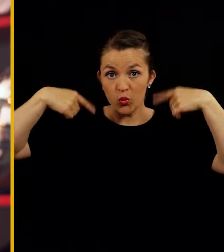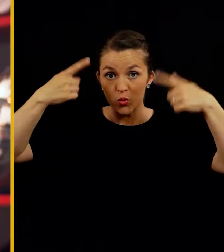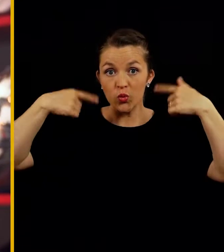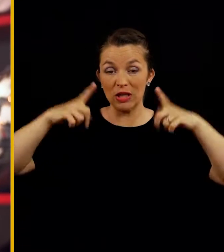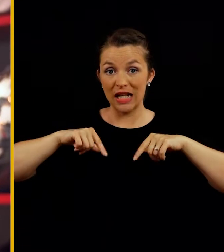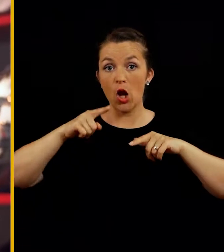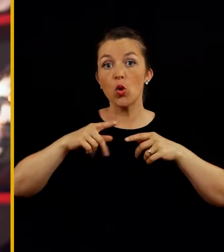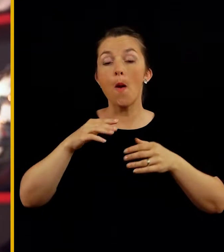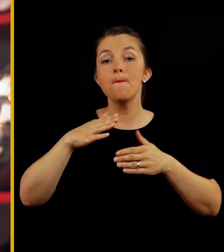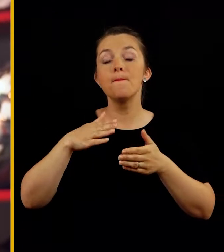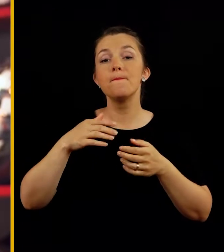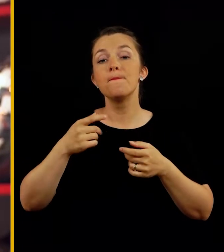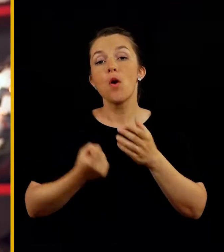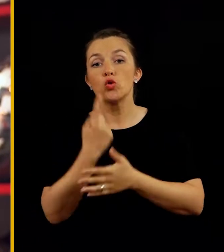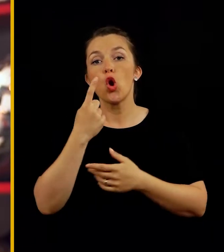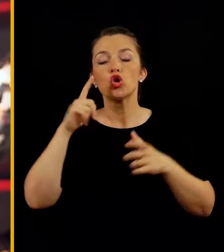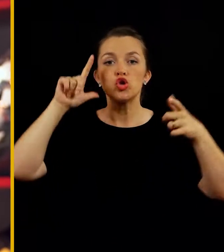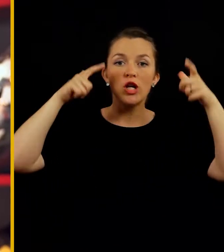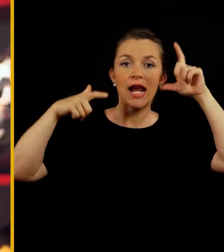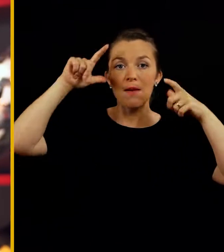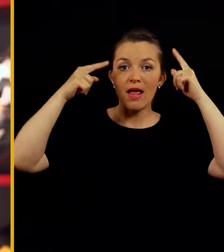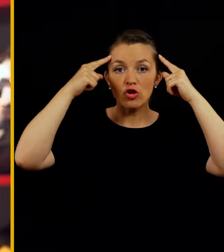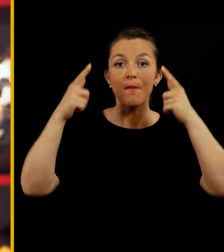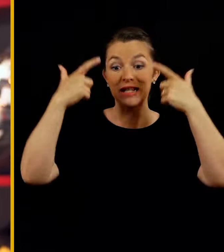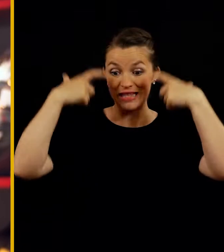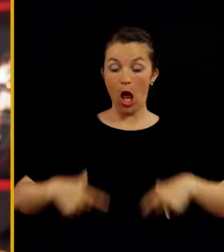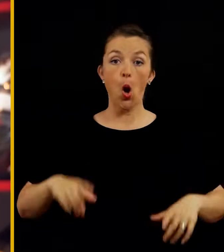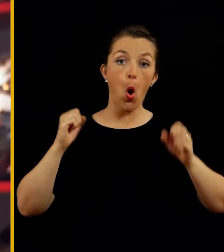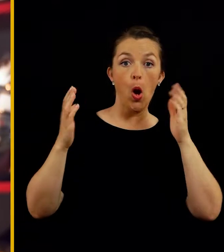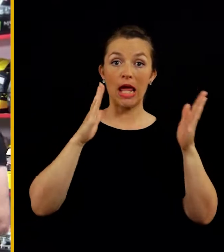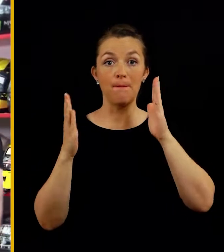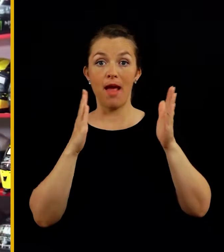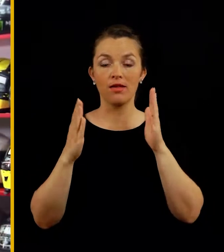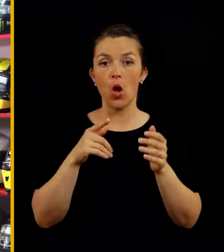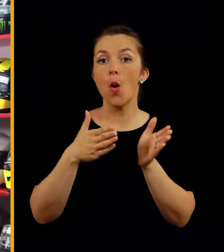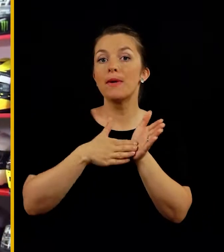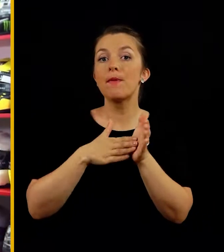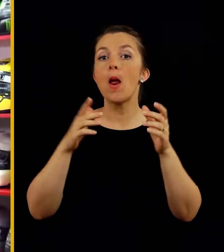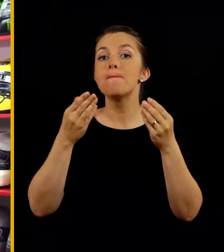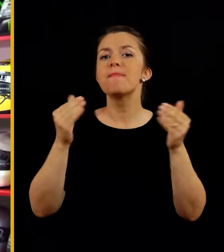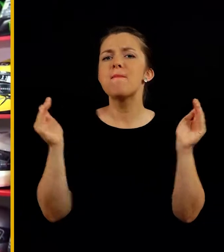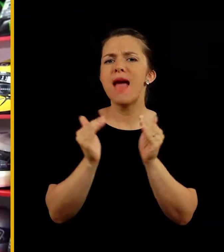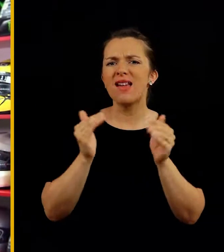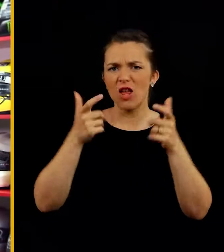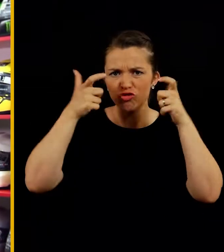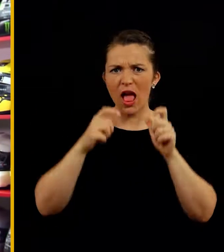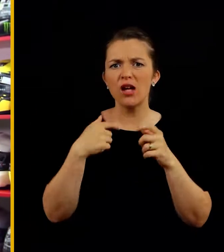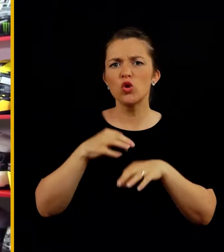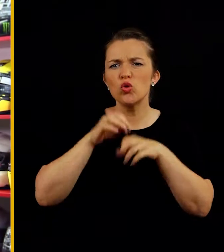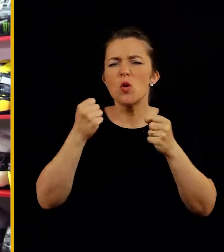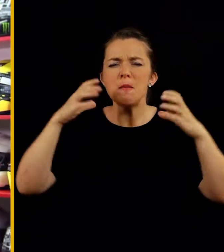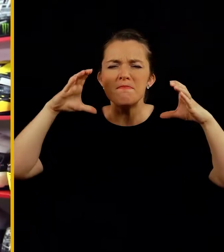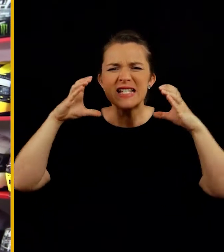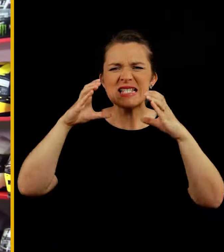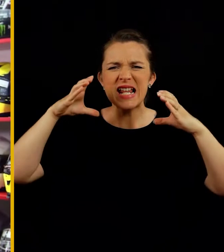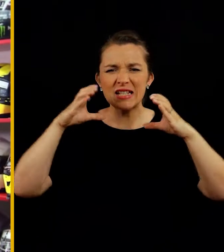kar povzroča gibanje čelade oziroma gibanje potencijalga telesa pri motoristu. V primeru, premajih na čelade čutimo zelo